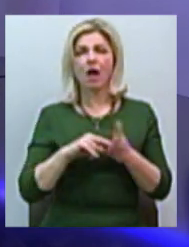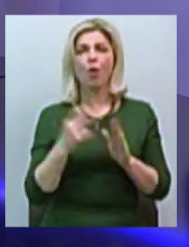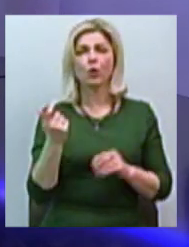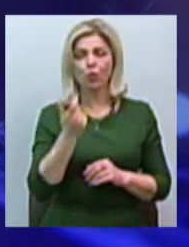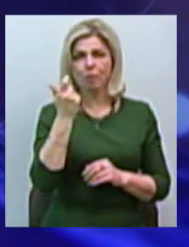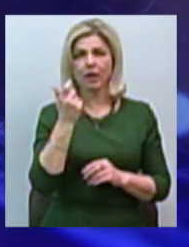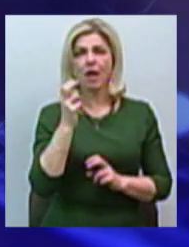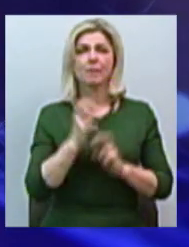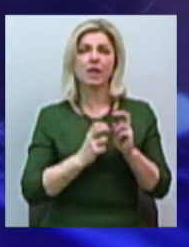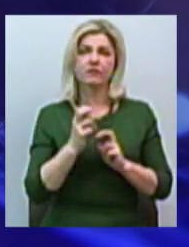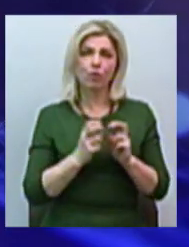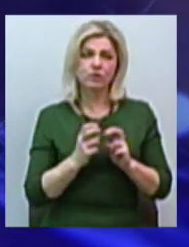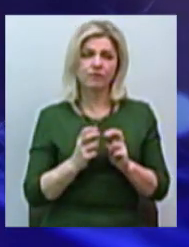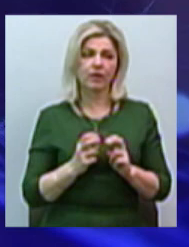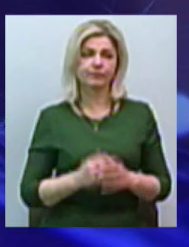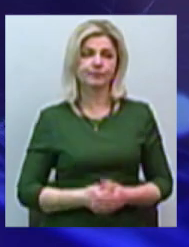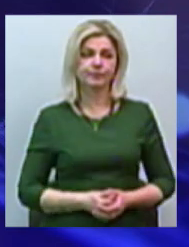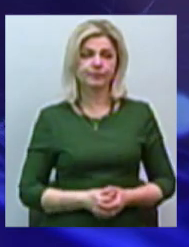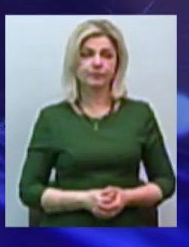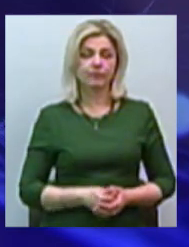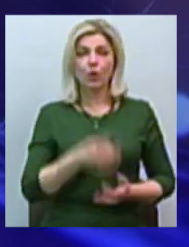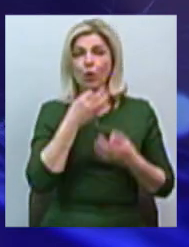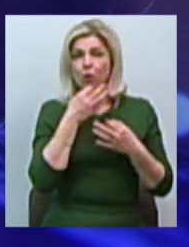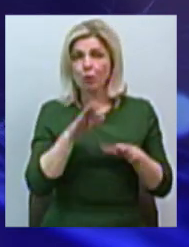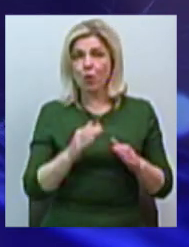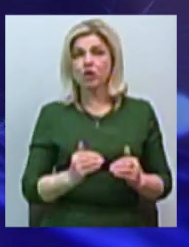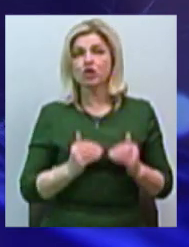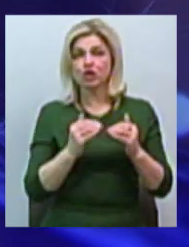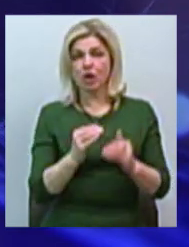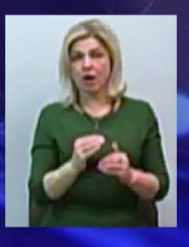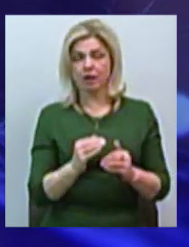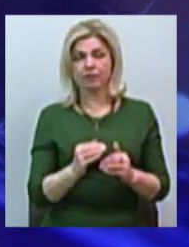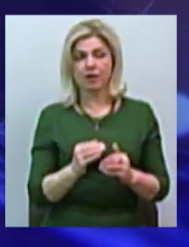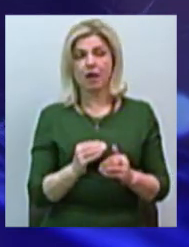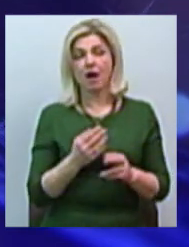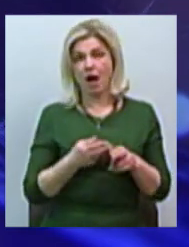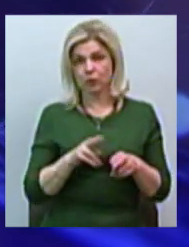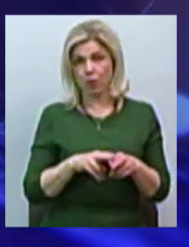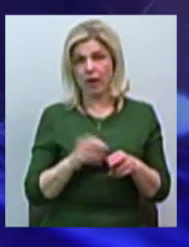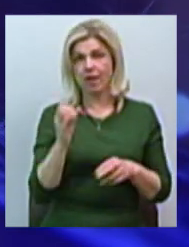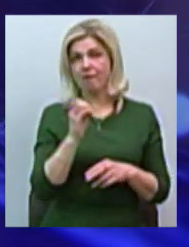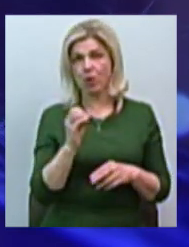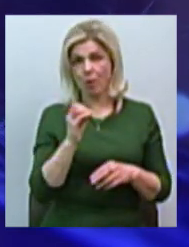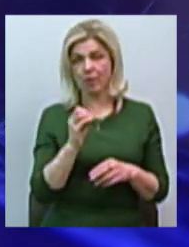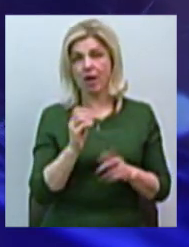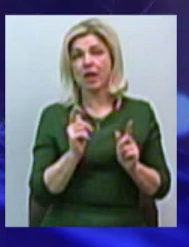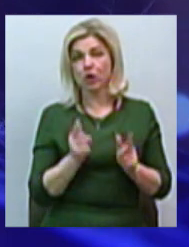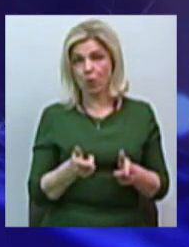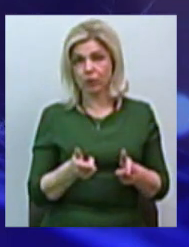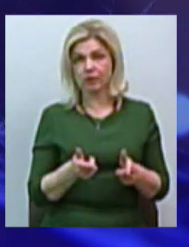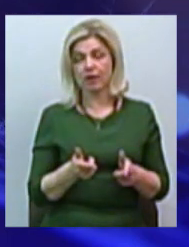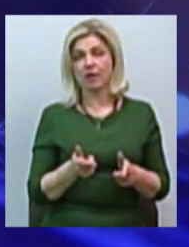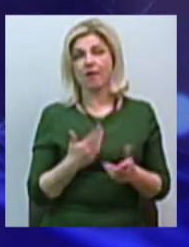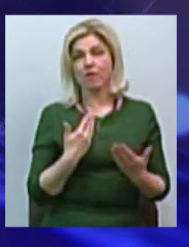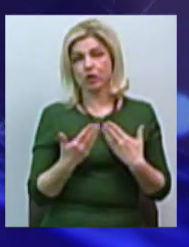производства, і любой шаг, на який Європа йдет в